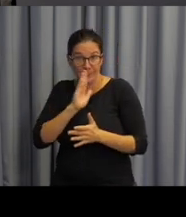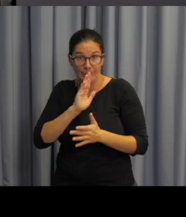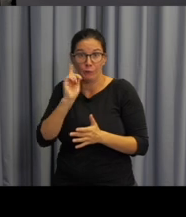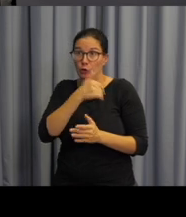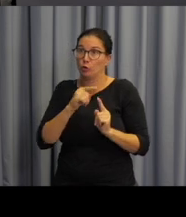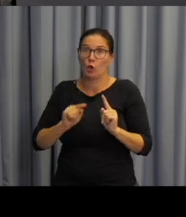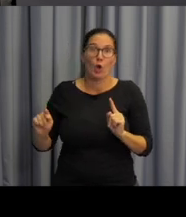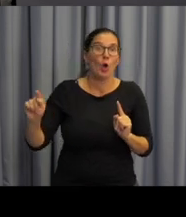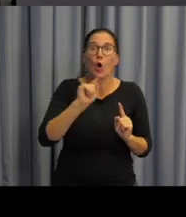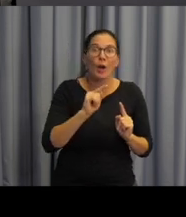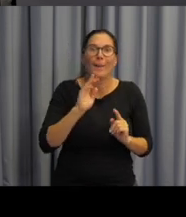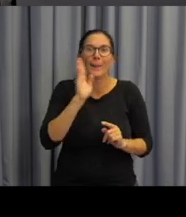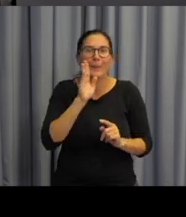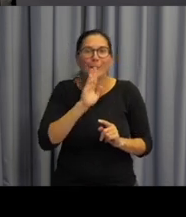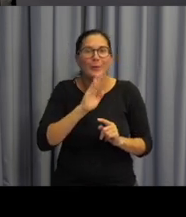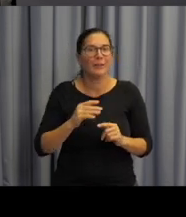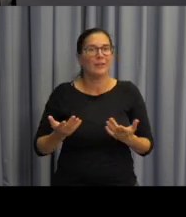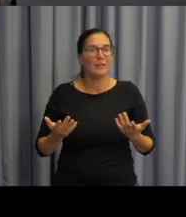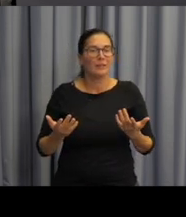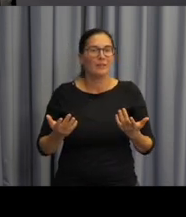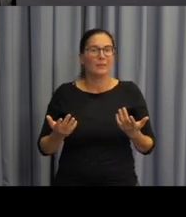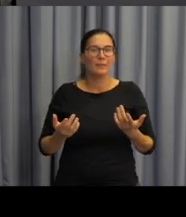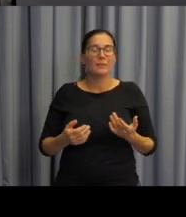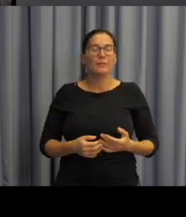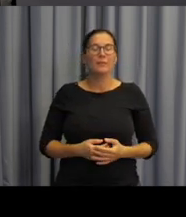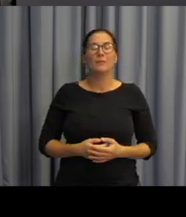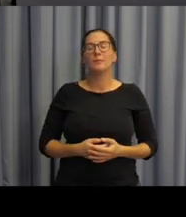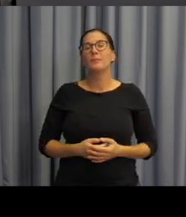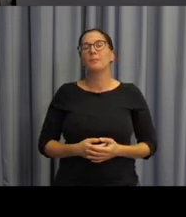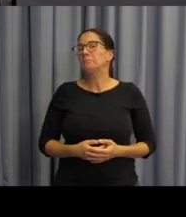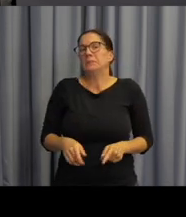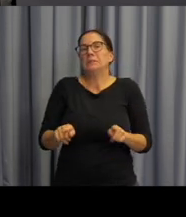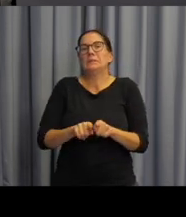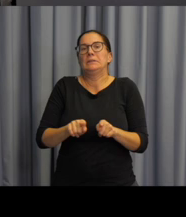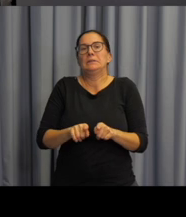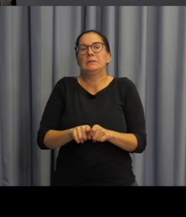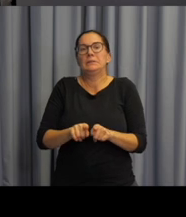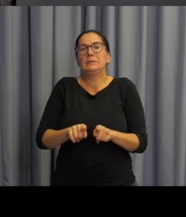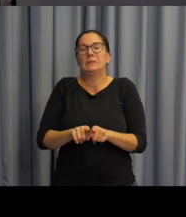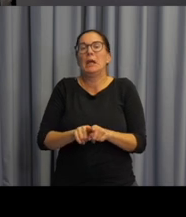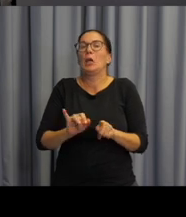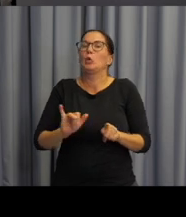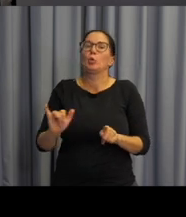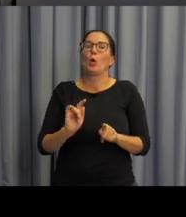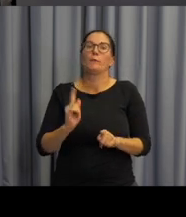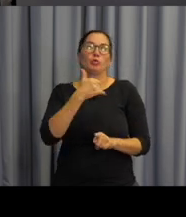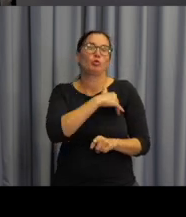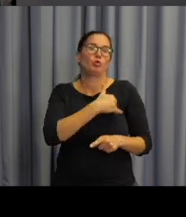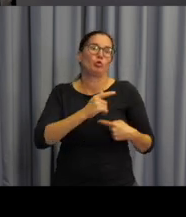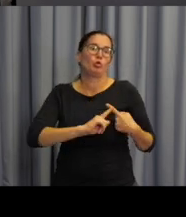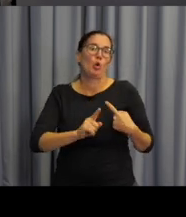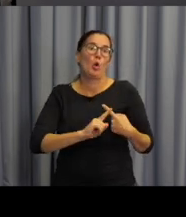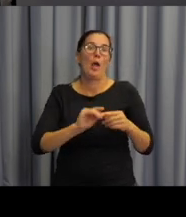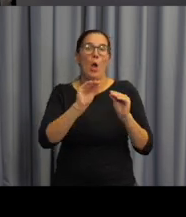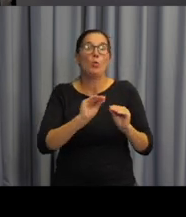učiteli českého znakového jazyka. Tak jak to opět známe, paralelně například, když student studuje